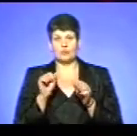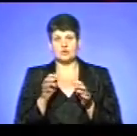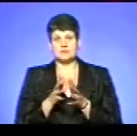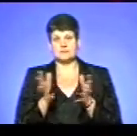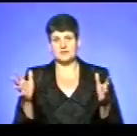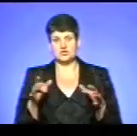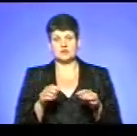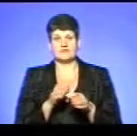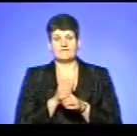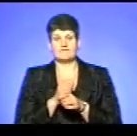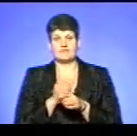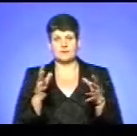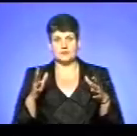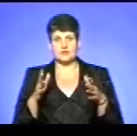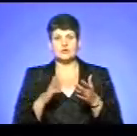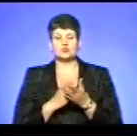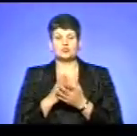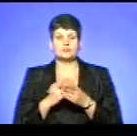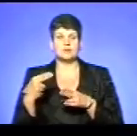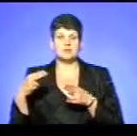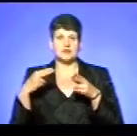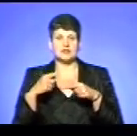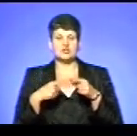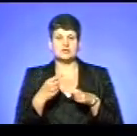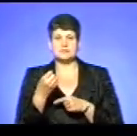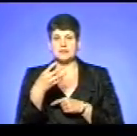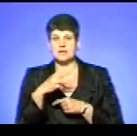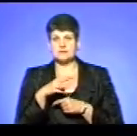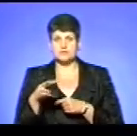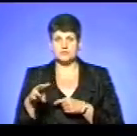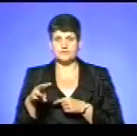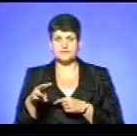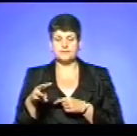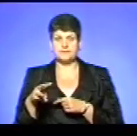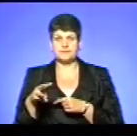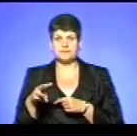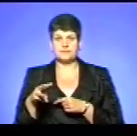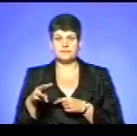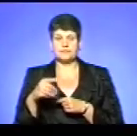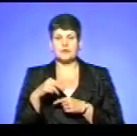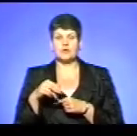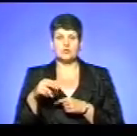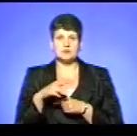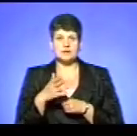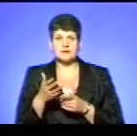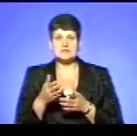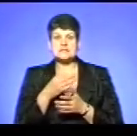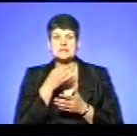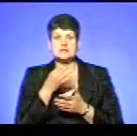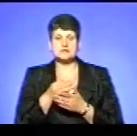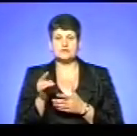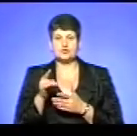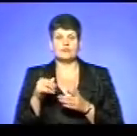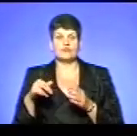вибухнути. Служба приїхала через 15 хвилин після того всього. Куди сказав, що